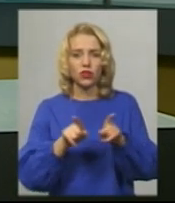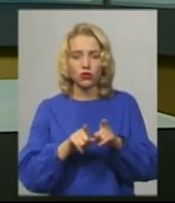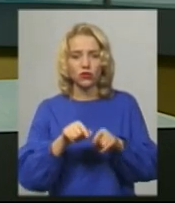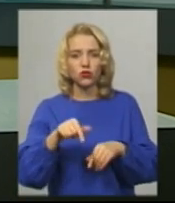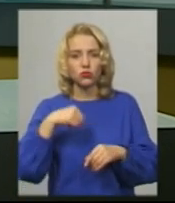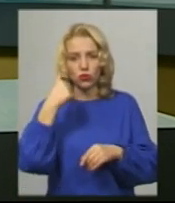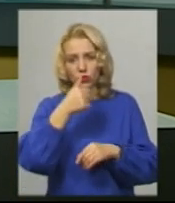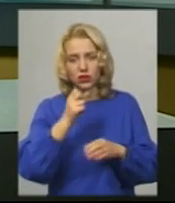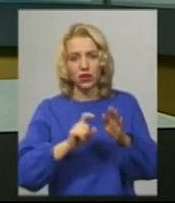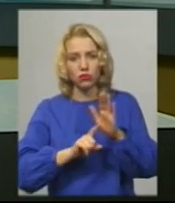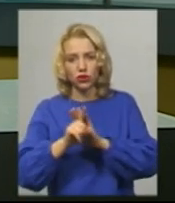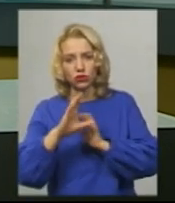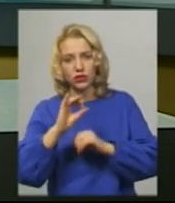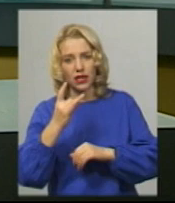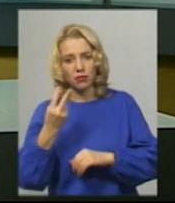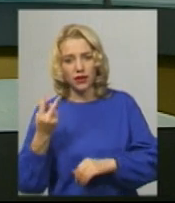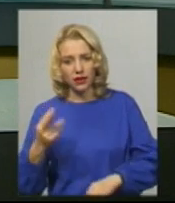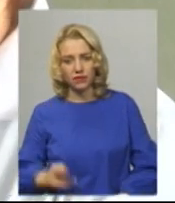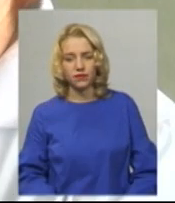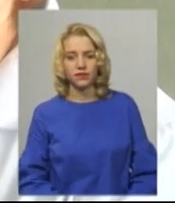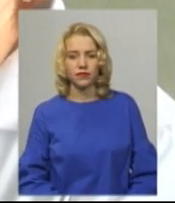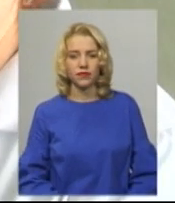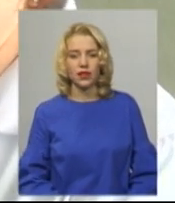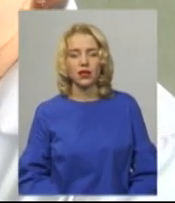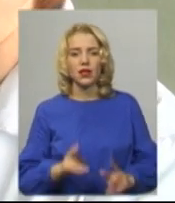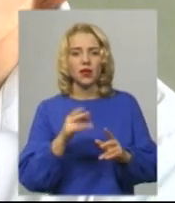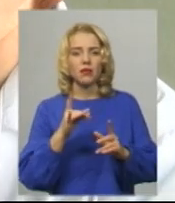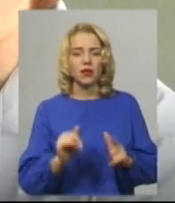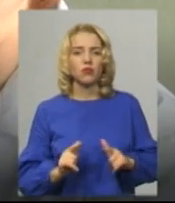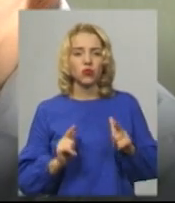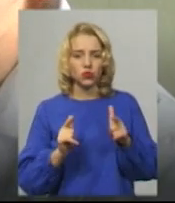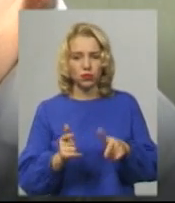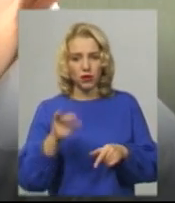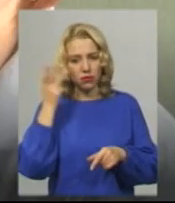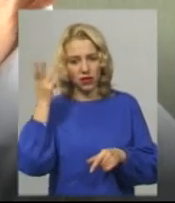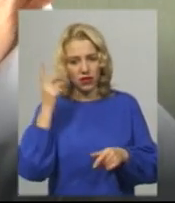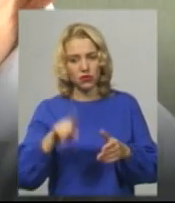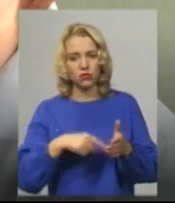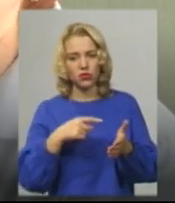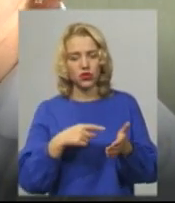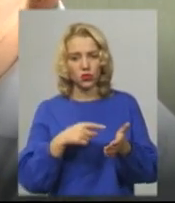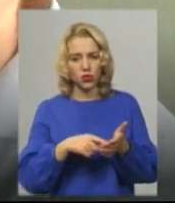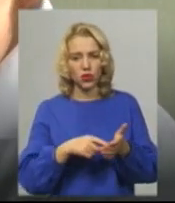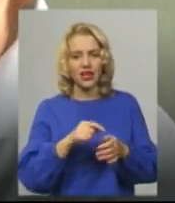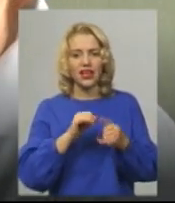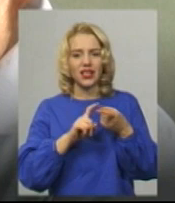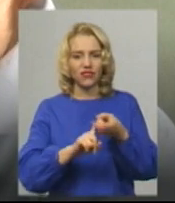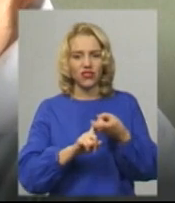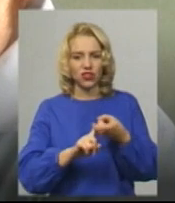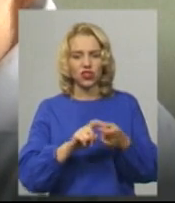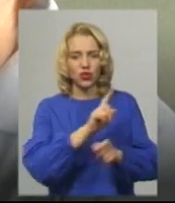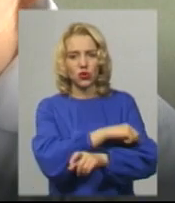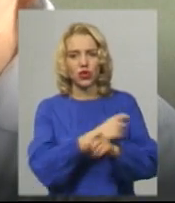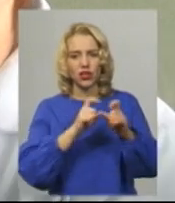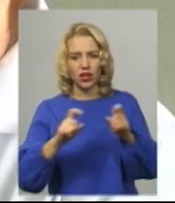цього року, на початку серпня. При поступленні в Хмельницьку міську інфекційну лікарню стан хворого